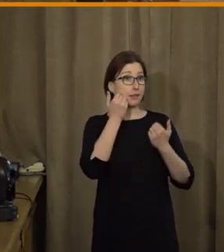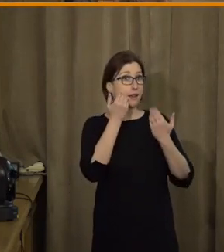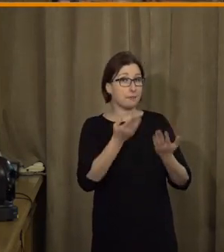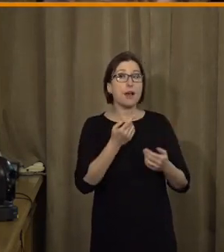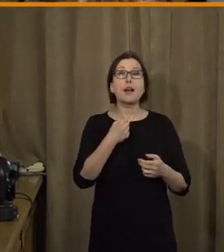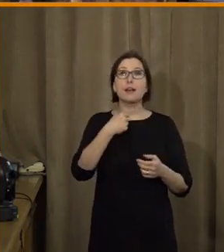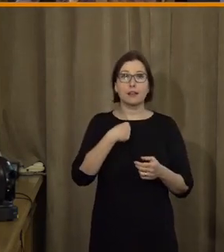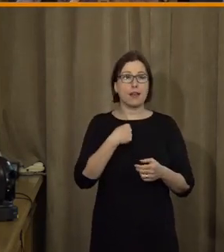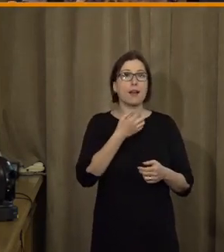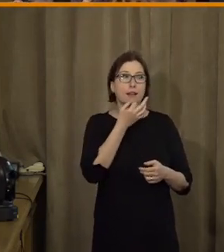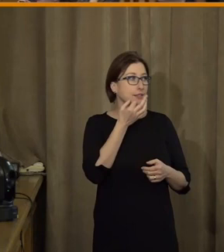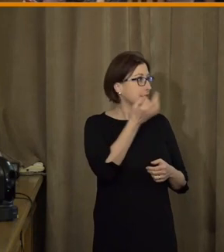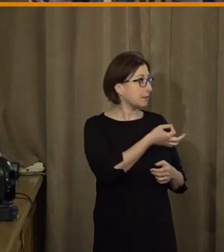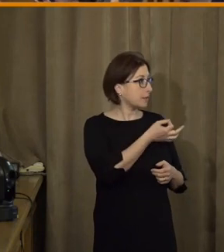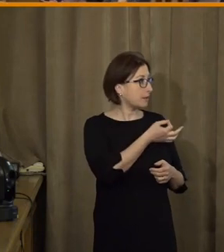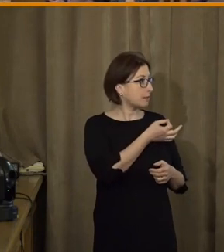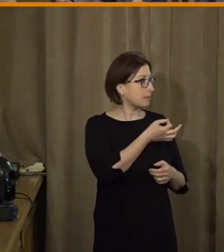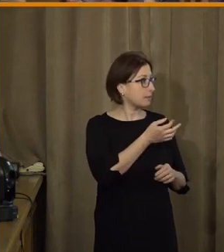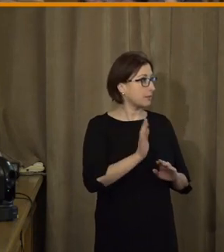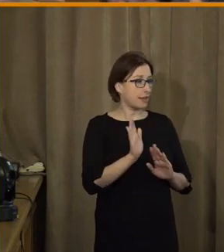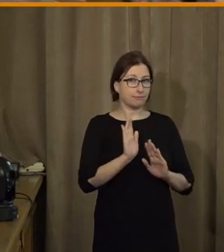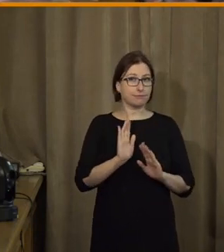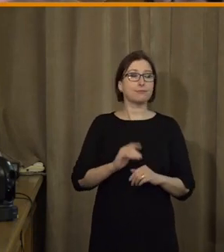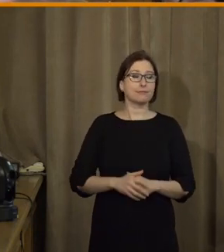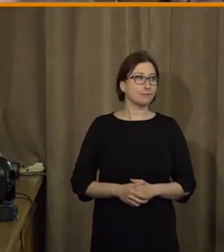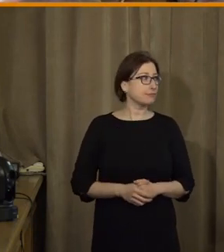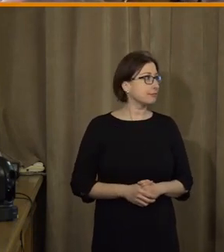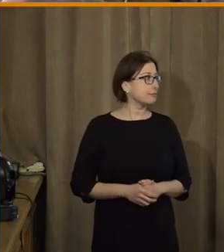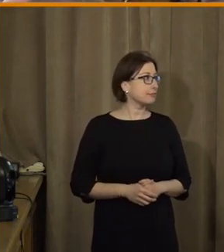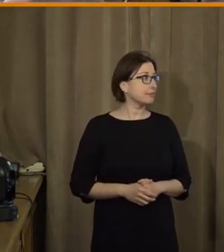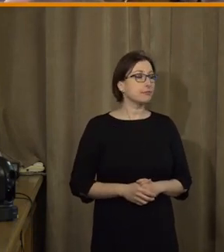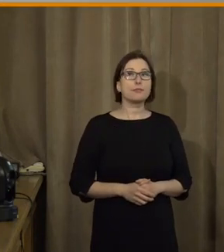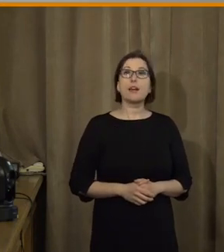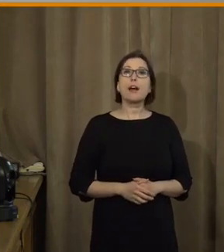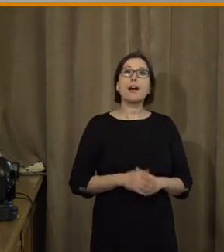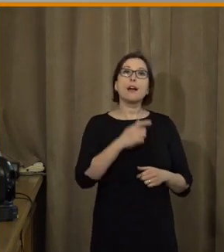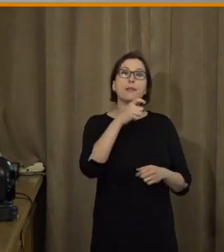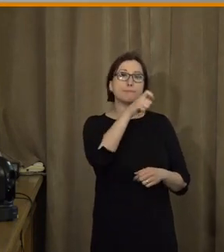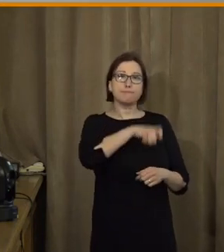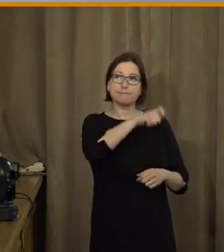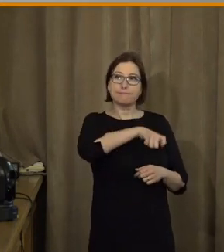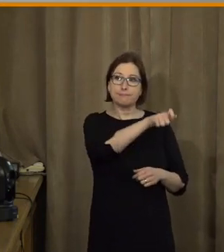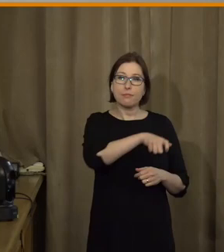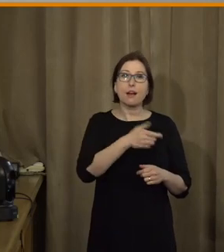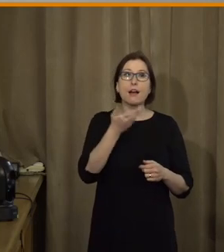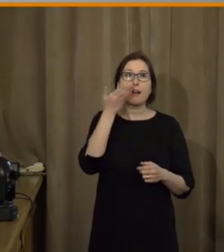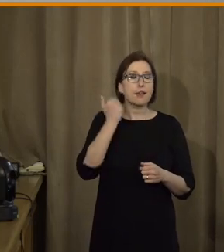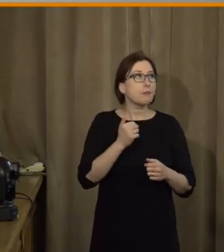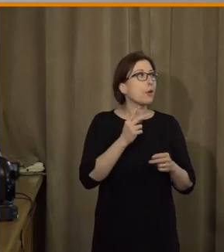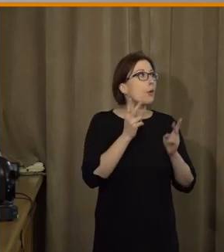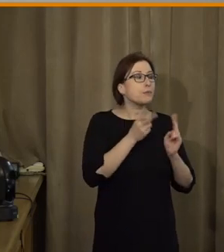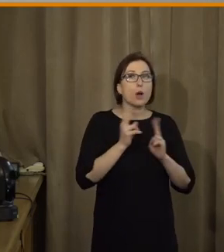zeptám, protože naši... Máme? Ne? Každopádně se zeptám i našich panelistů, protože jste neměli moc